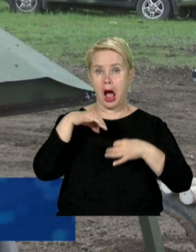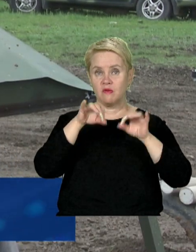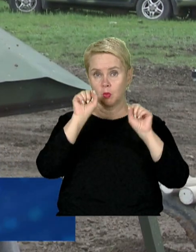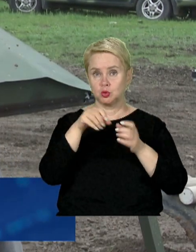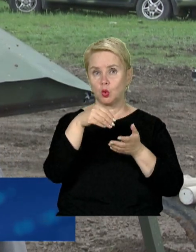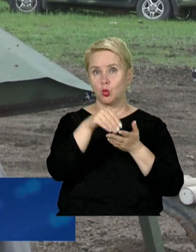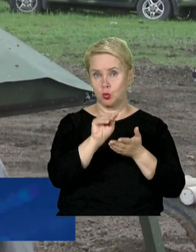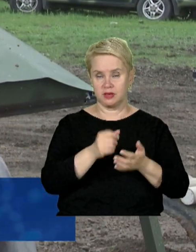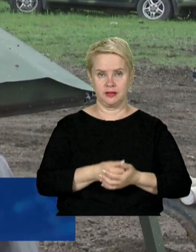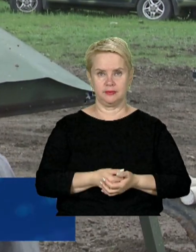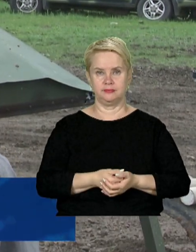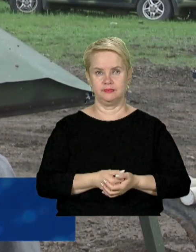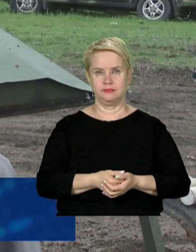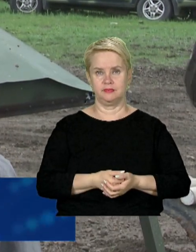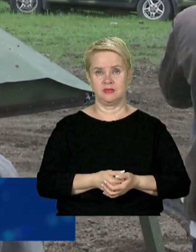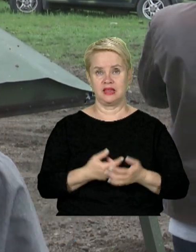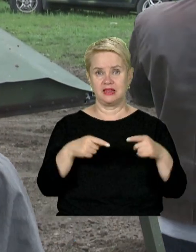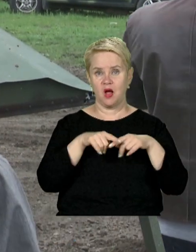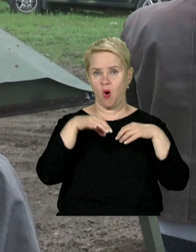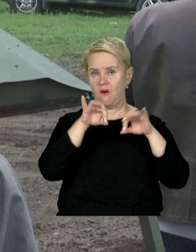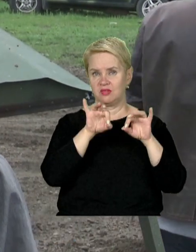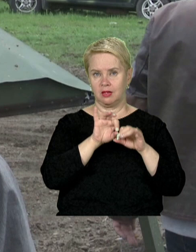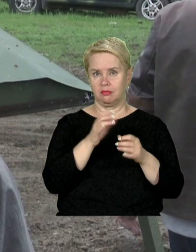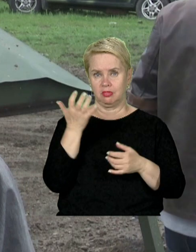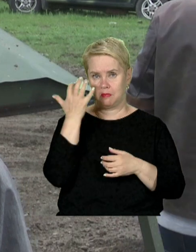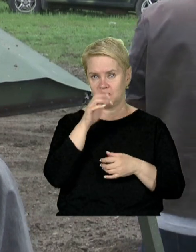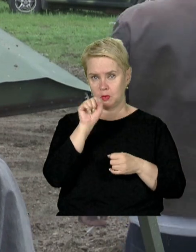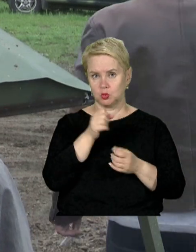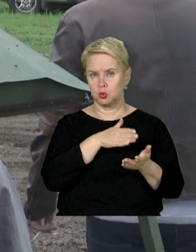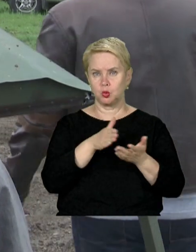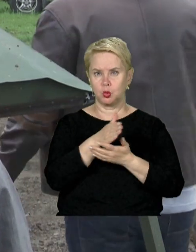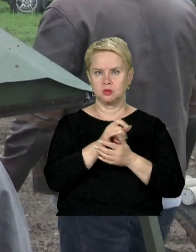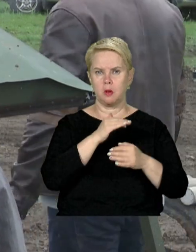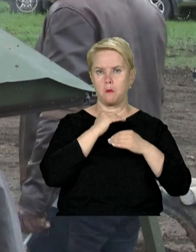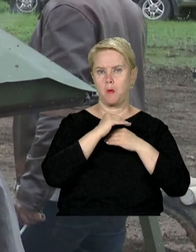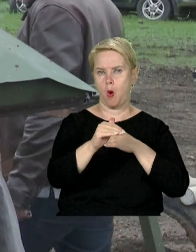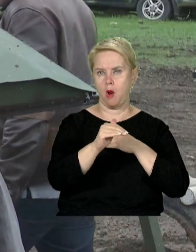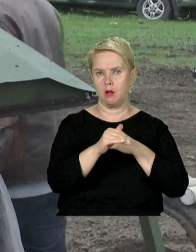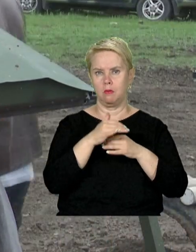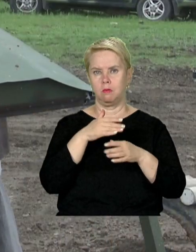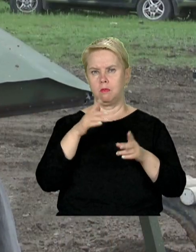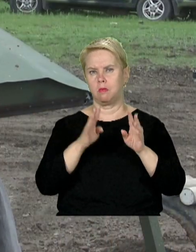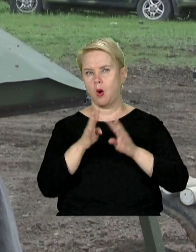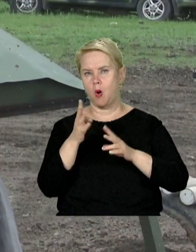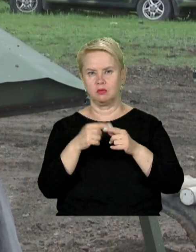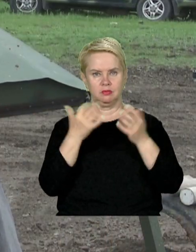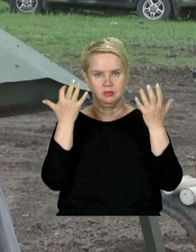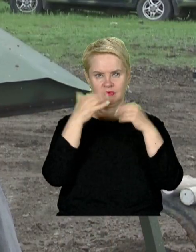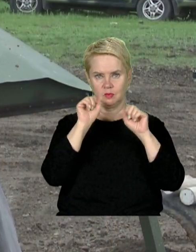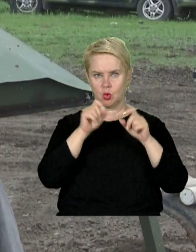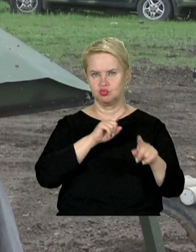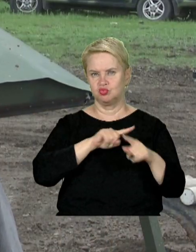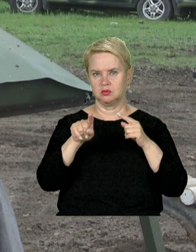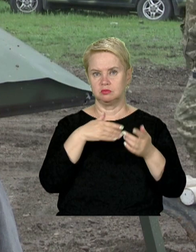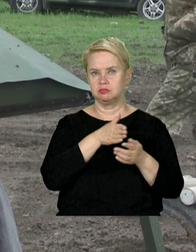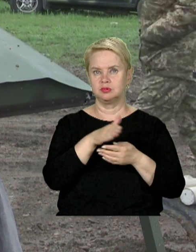можна купити. Таку автівку їй непомітно, вона може рухати з полем, бродом. Її непомітно, і вона може